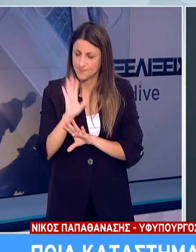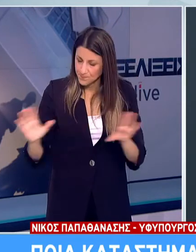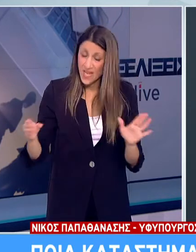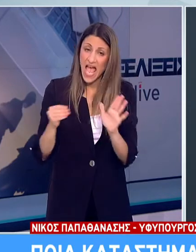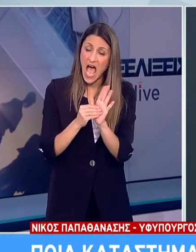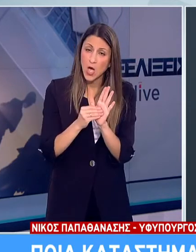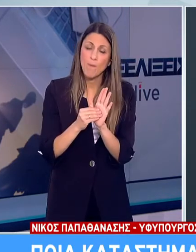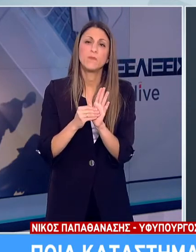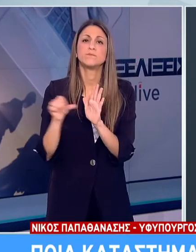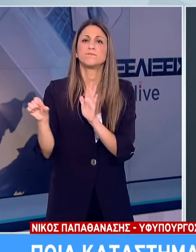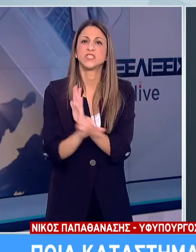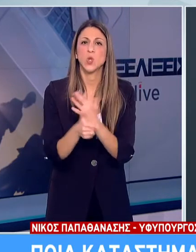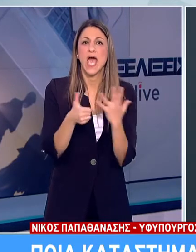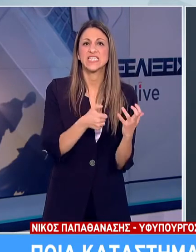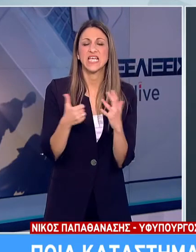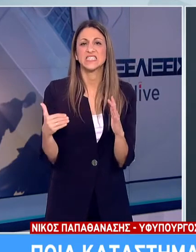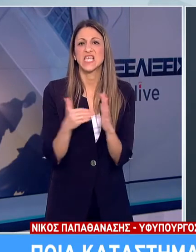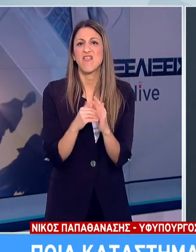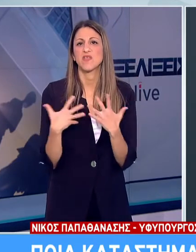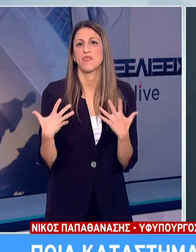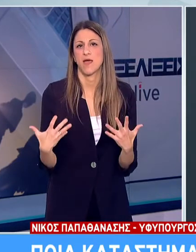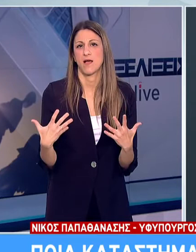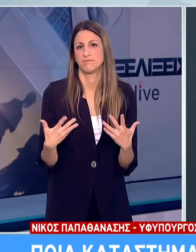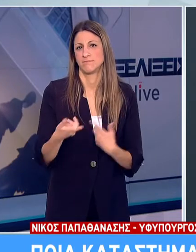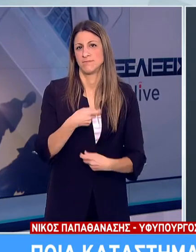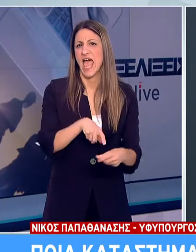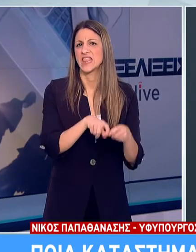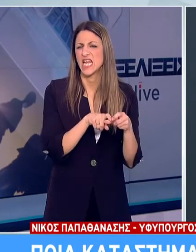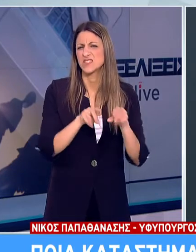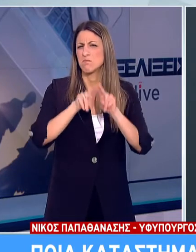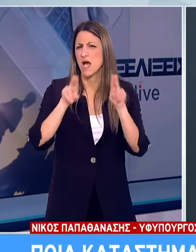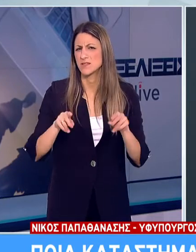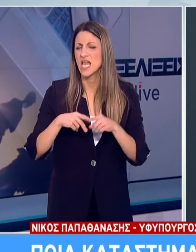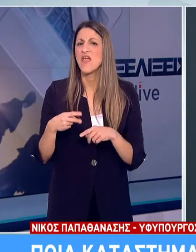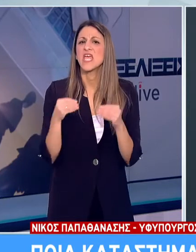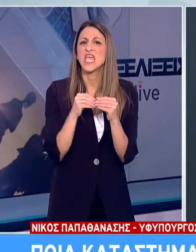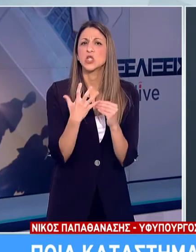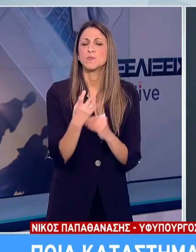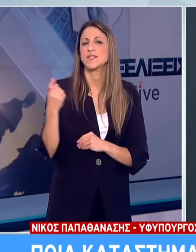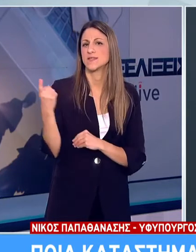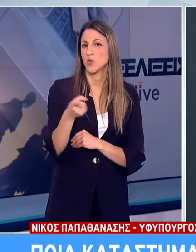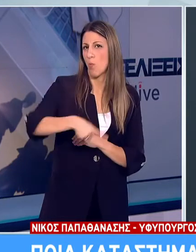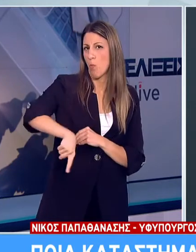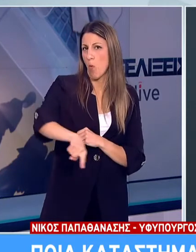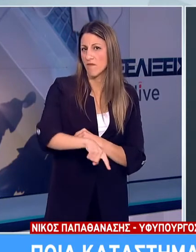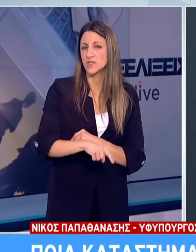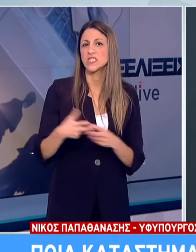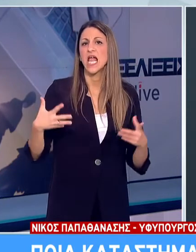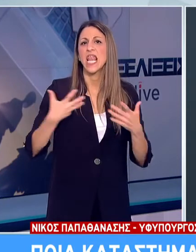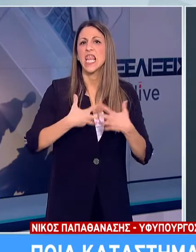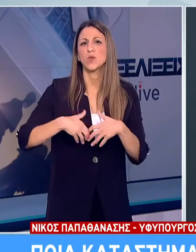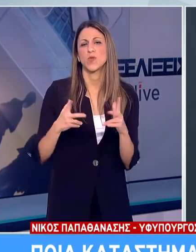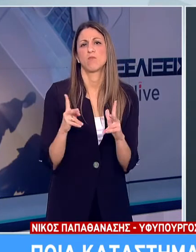επαναλειτουργούν 66.010 επιχειρήσεις, δηλαδή το 25% των επιχειρήσεων των οποίων ανεστάλλει η λειτουργία τους.